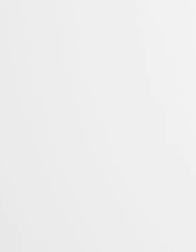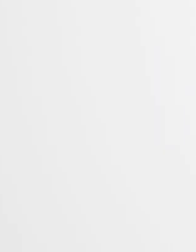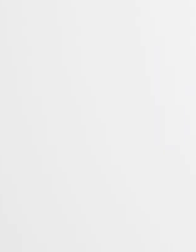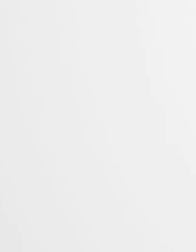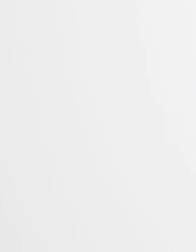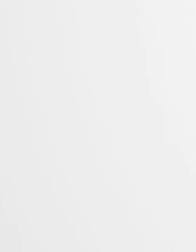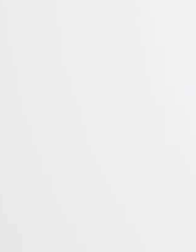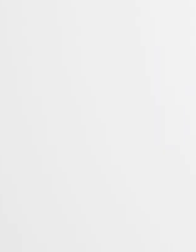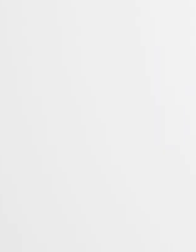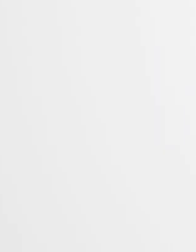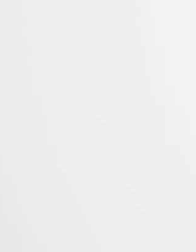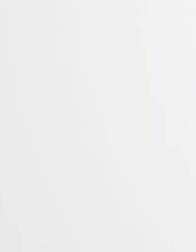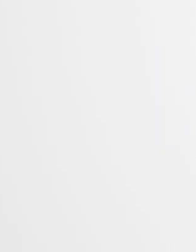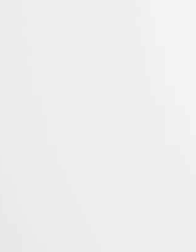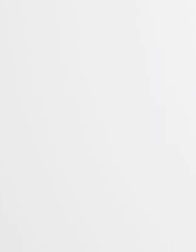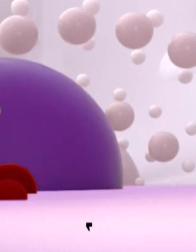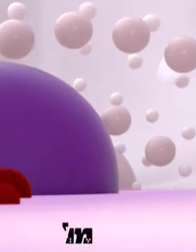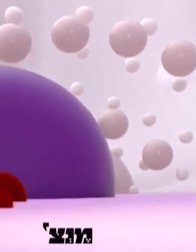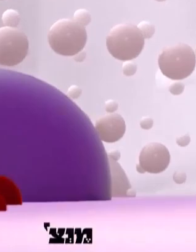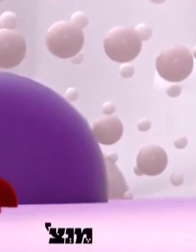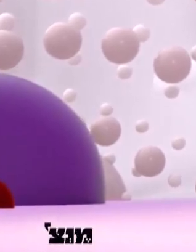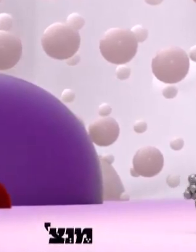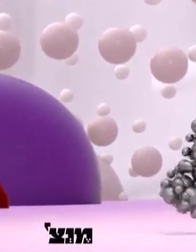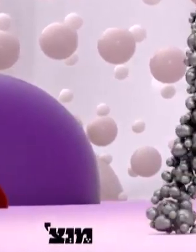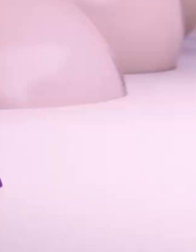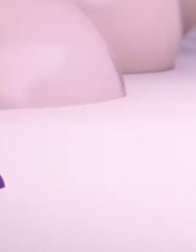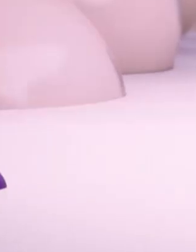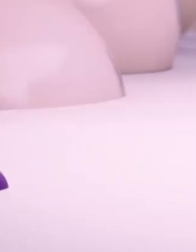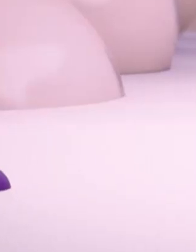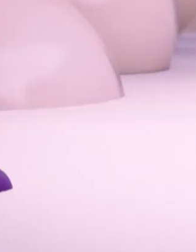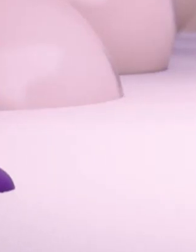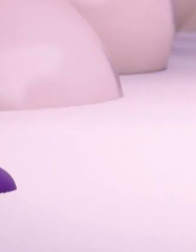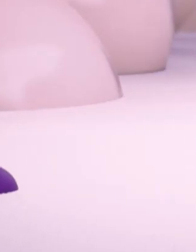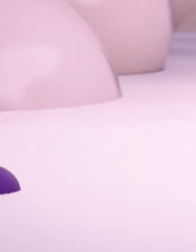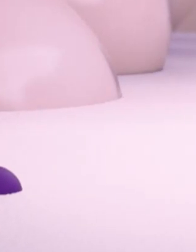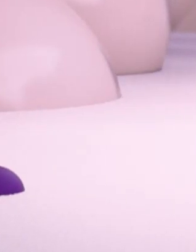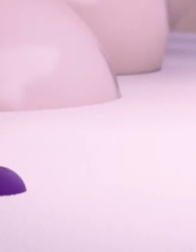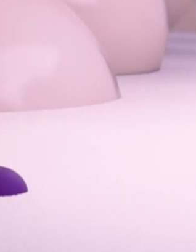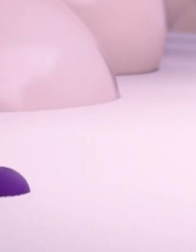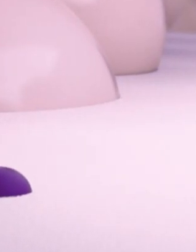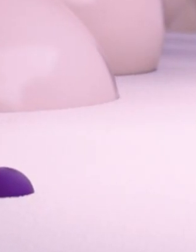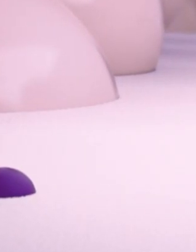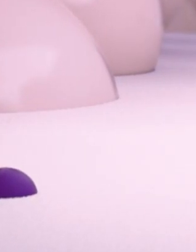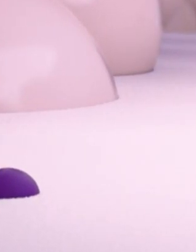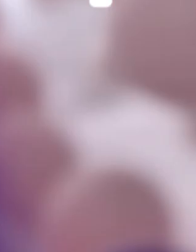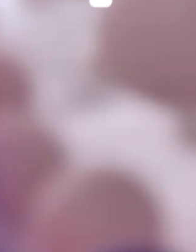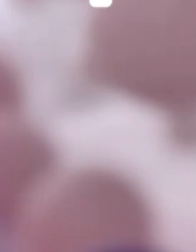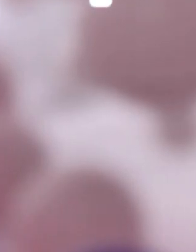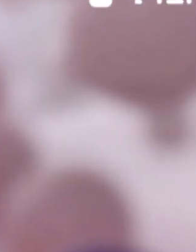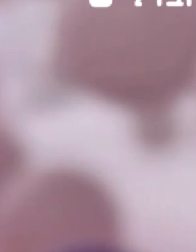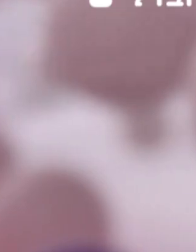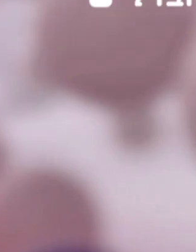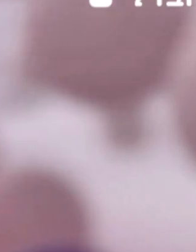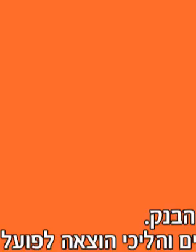התוכנית בחסרות. למה לסבול מברזל? ברזל קומפורט של אלטמן. נוח לעיכול וגם תאים. אלטמן.